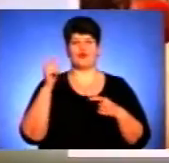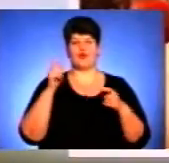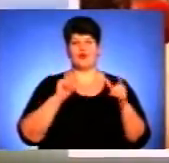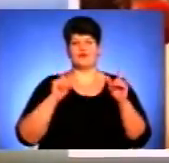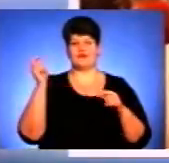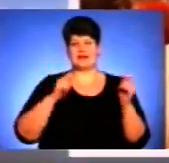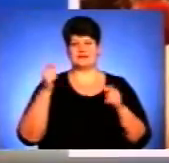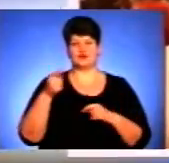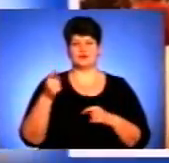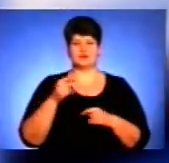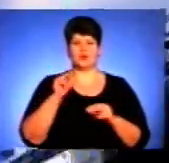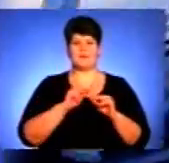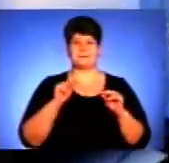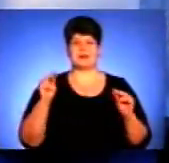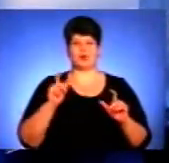-університеті.